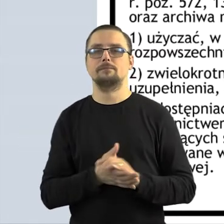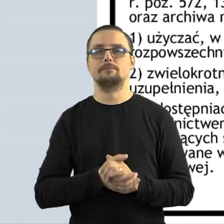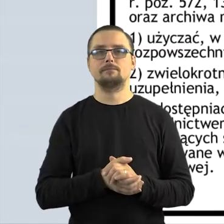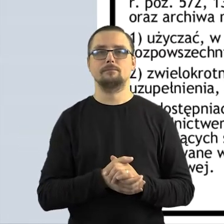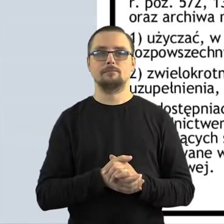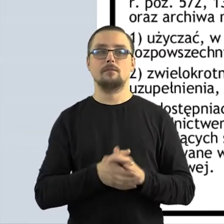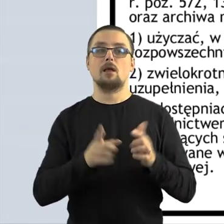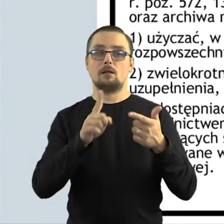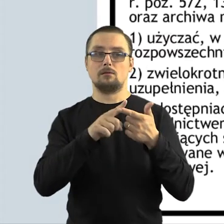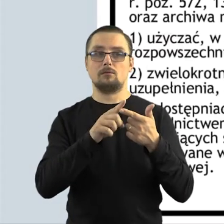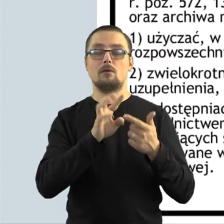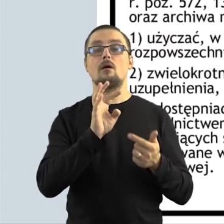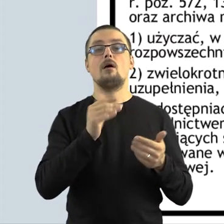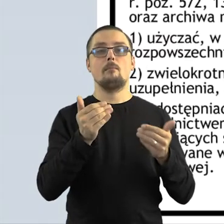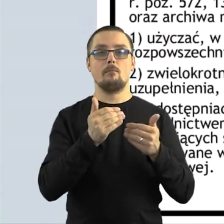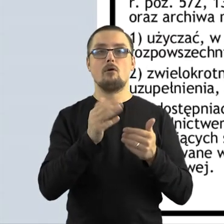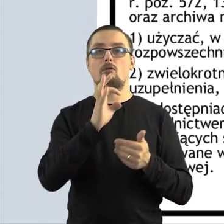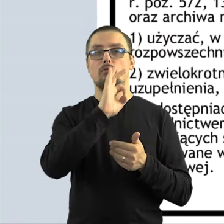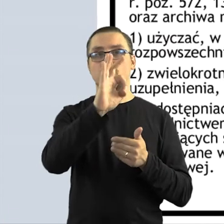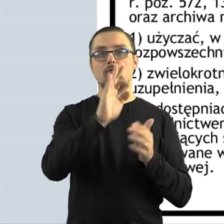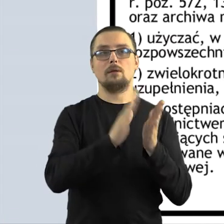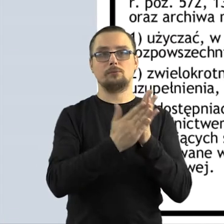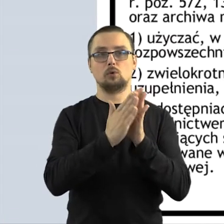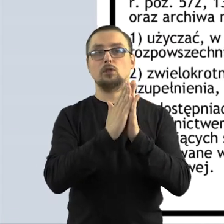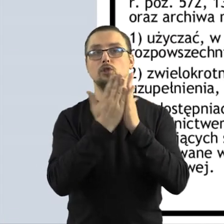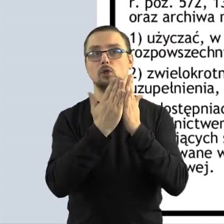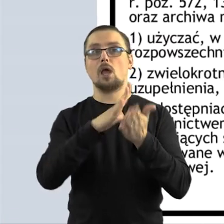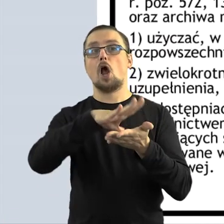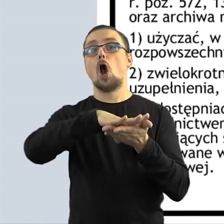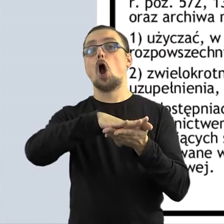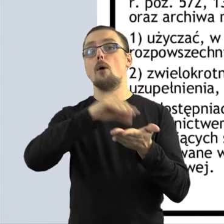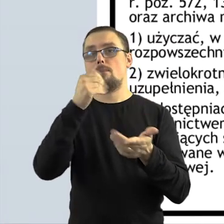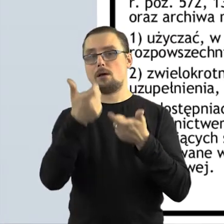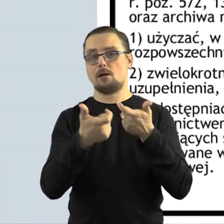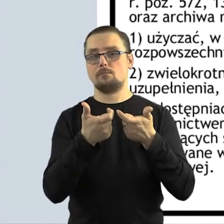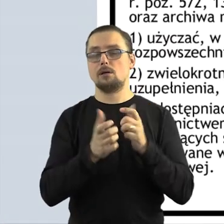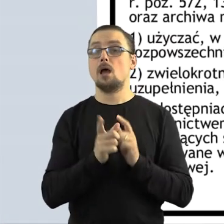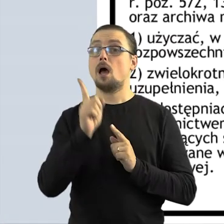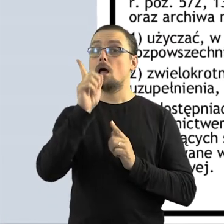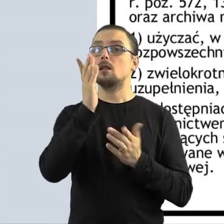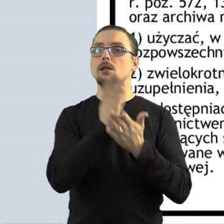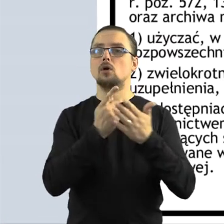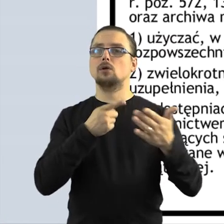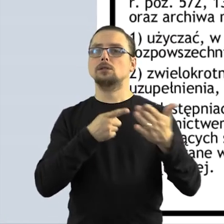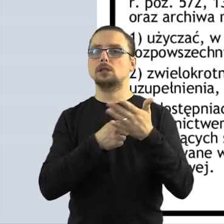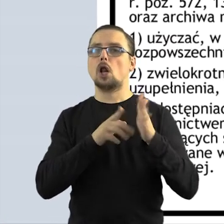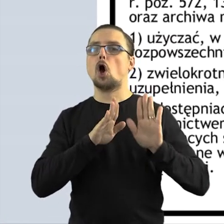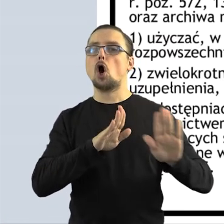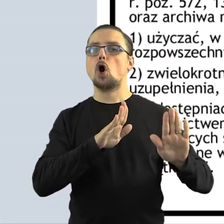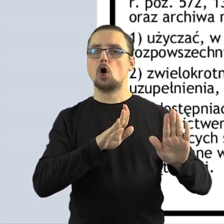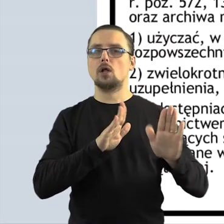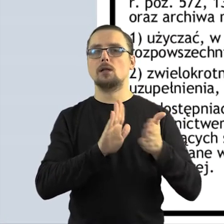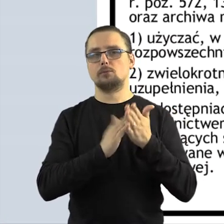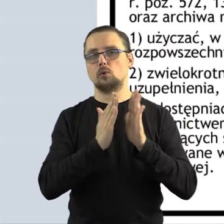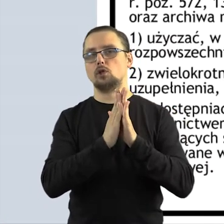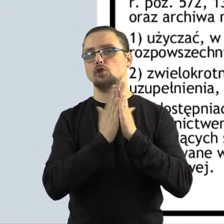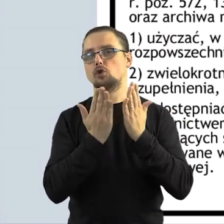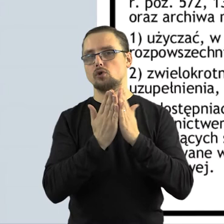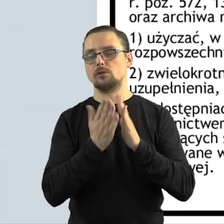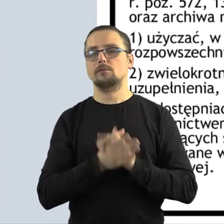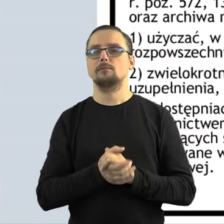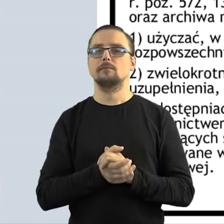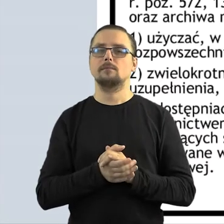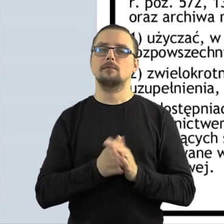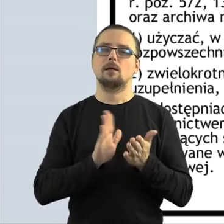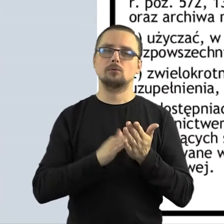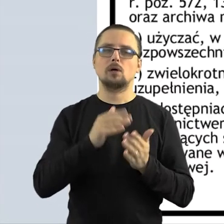Mogą Państwo zwielokrotniać utwory znajdujące się we własnych zbiorach, ale tylko w celu ochrony tych zbiorów. Jeśli mają Państwo jakiś